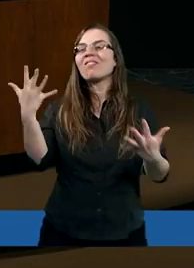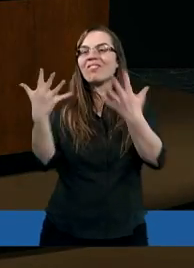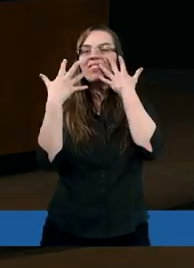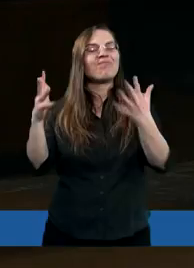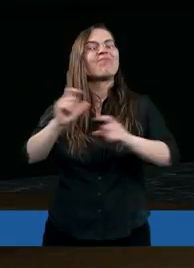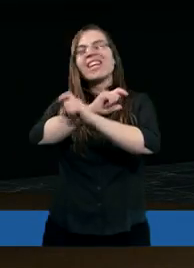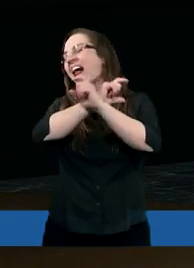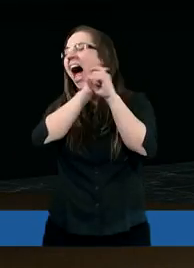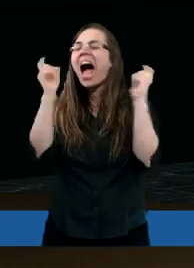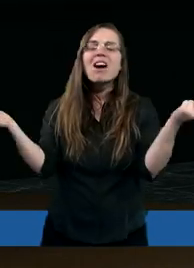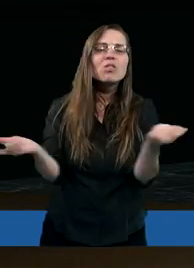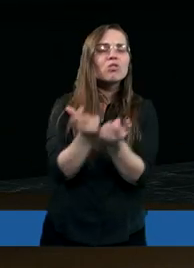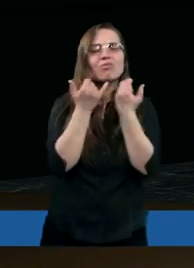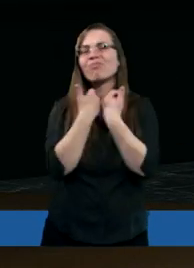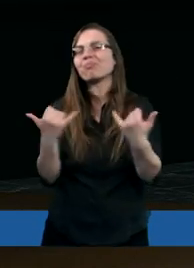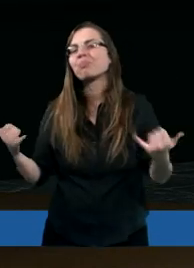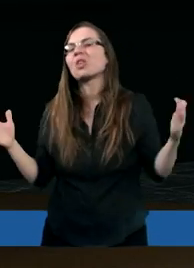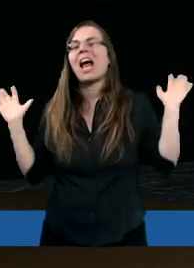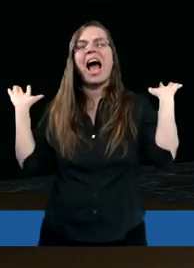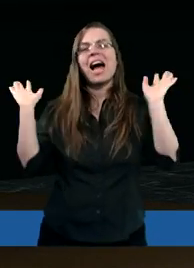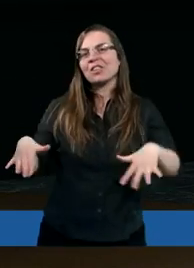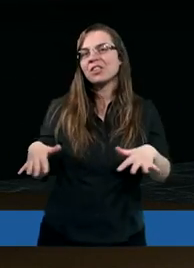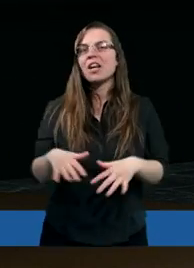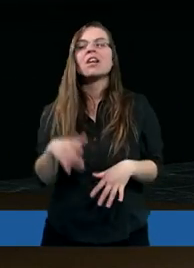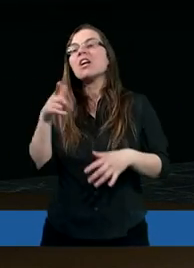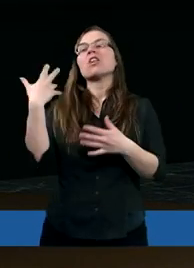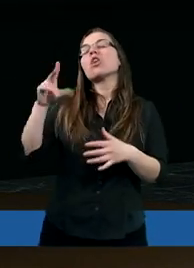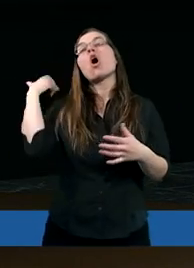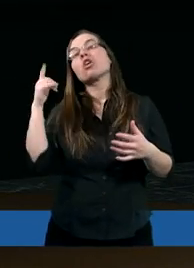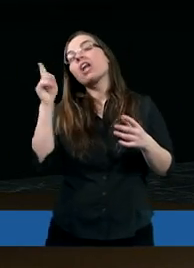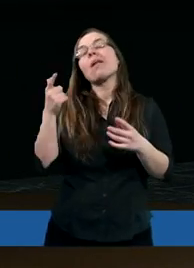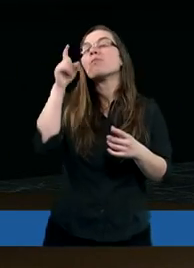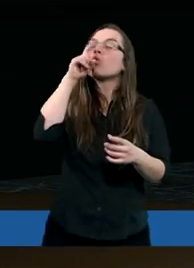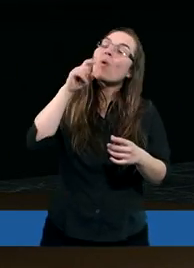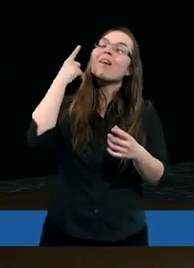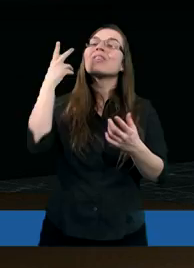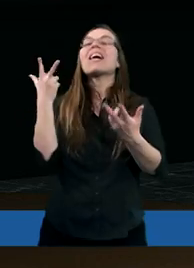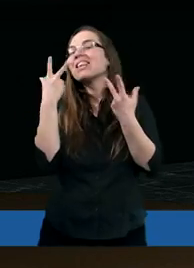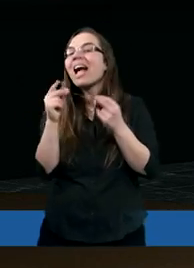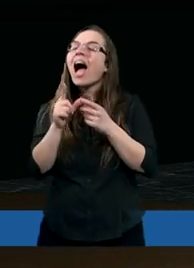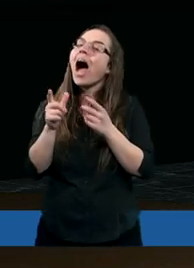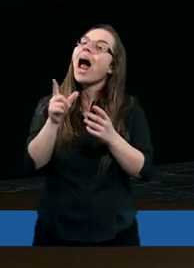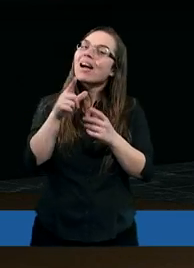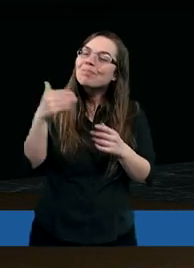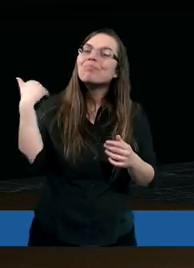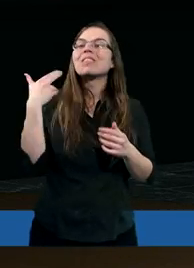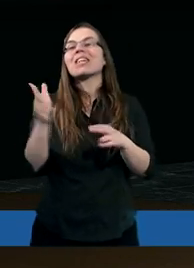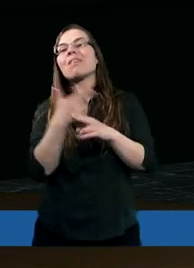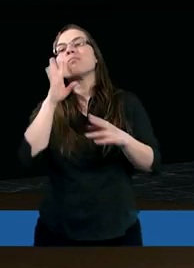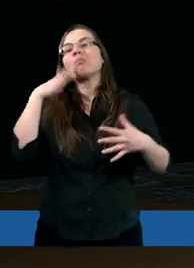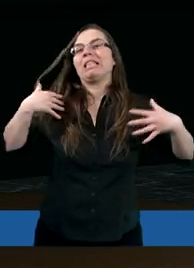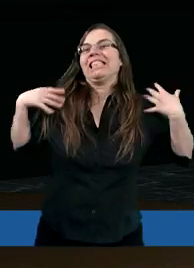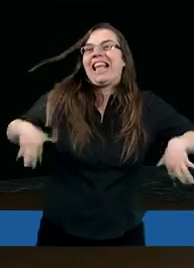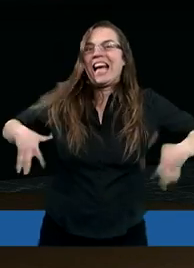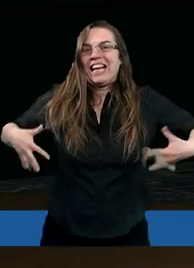całkowicie inaczej. Chociaż nie powiem, kłamałbym, gdybym powiedział, że się czasami nie złoszczę. No ale kiedyś byłem nerwuz.